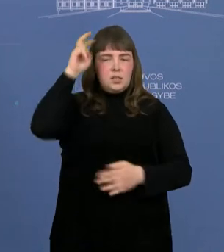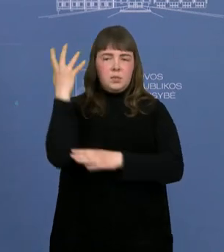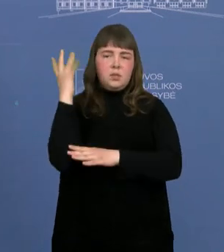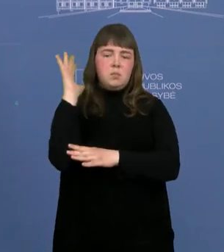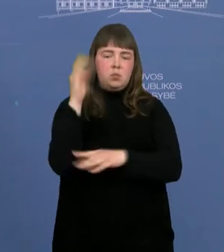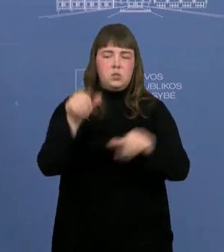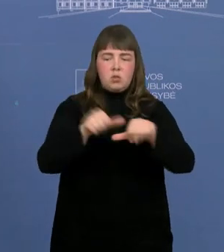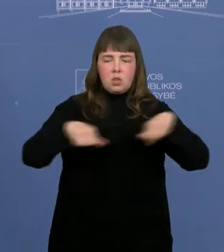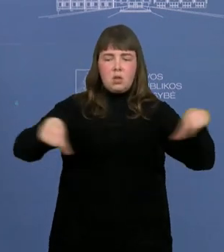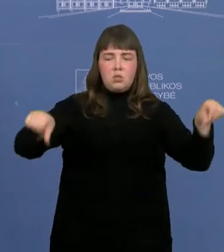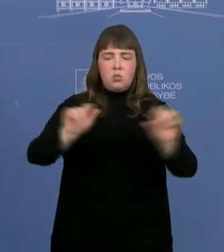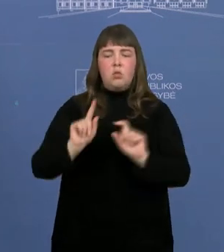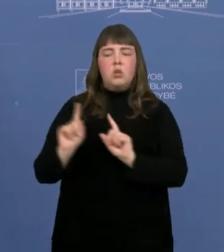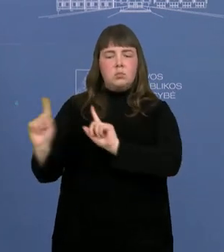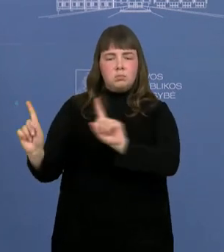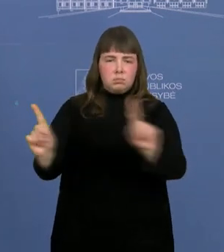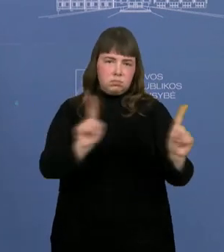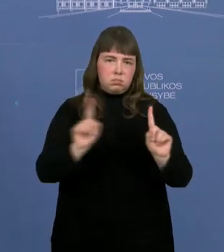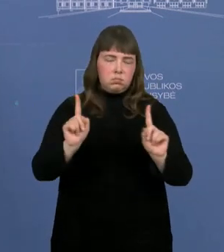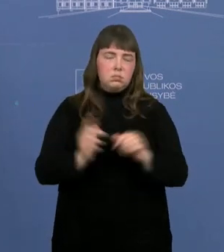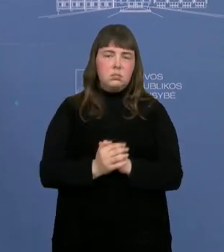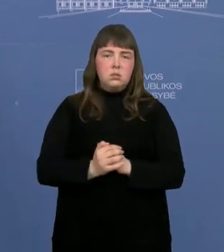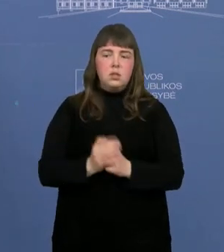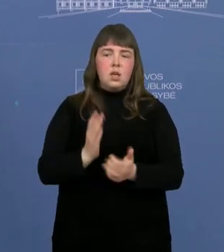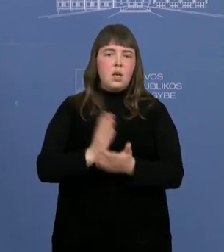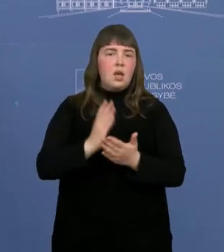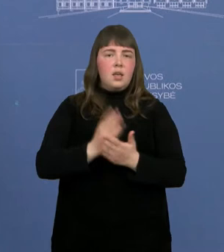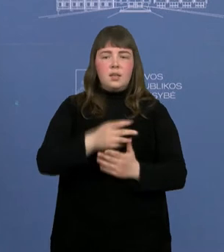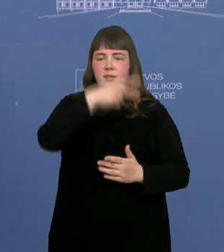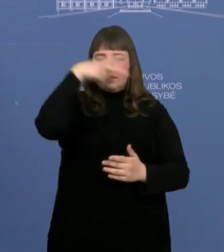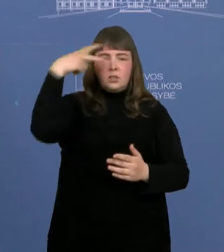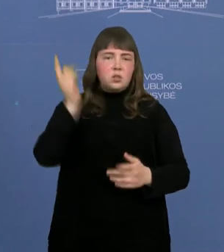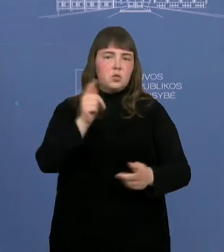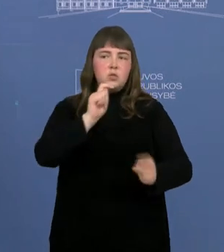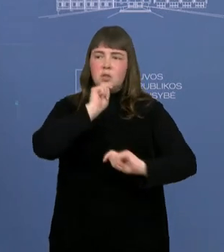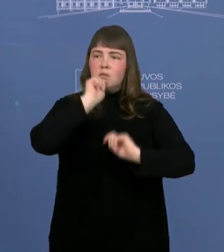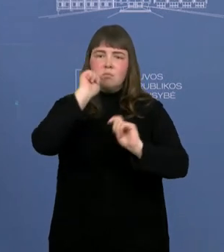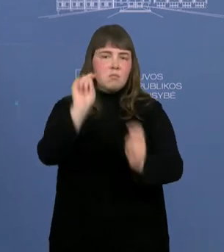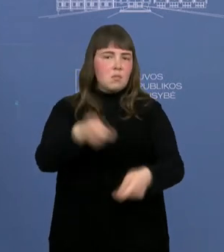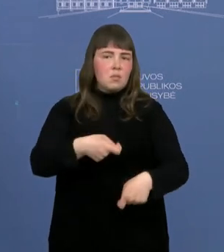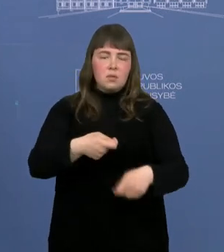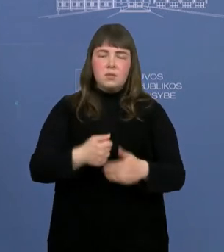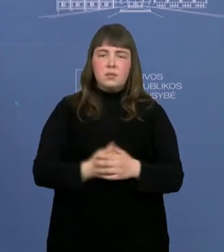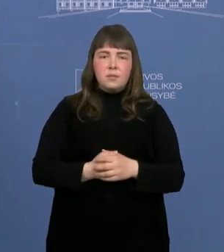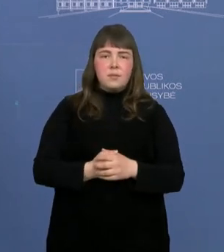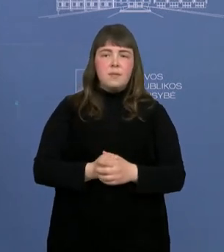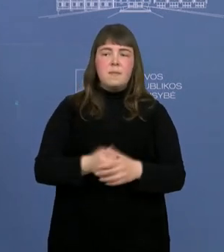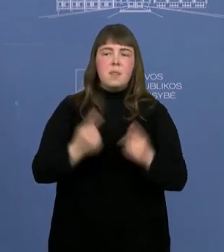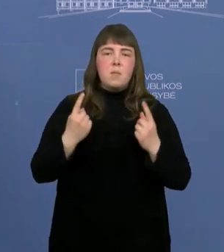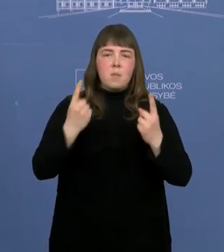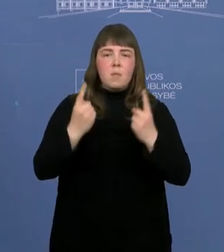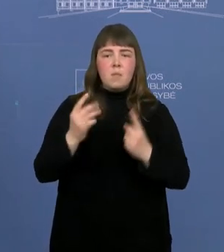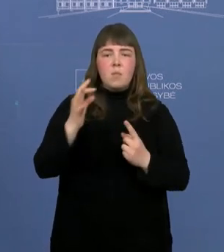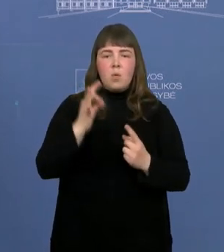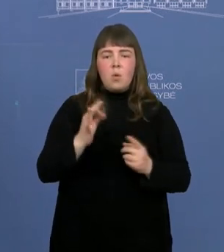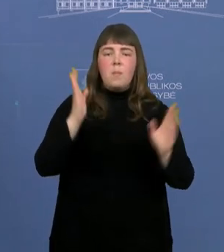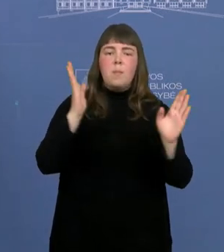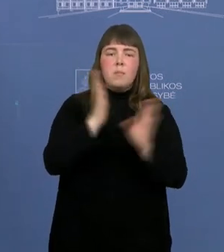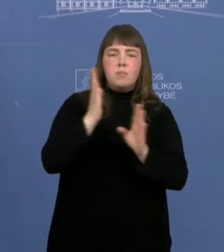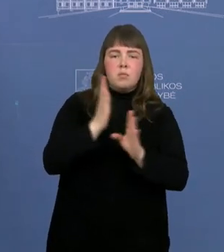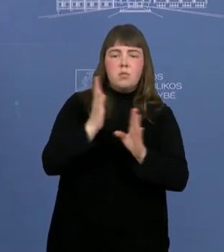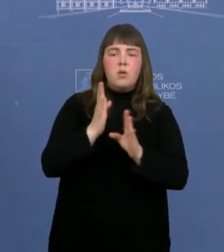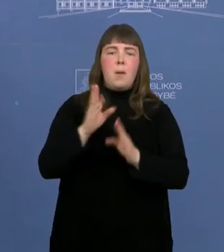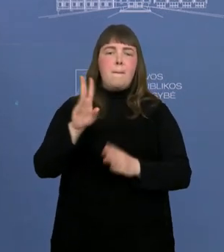augumo teritorija ir tikrai didelė davana lietuviams, ypatingai ekologų ir botanikų